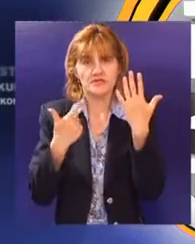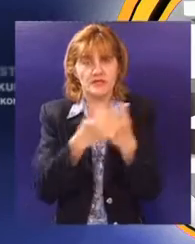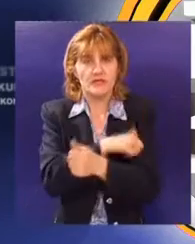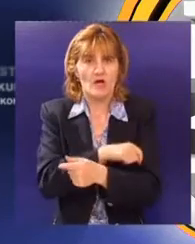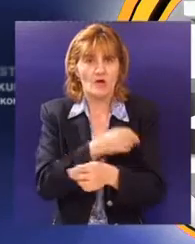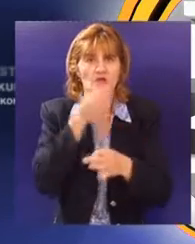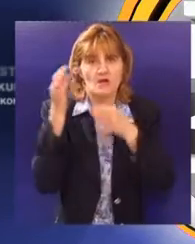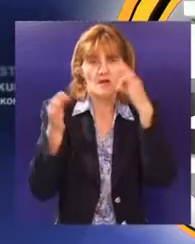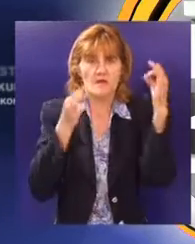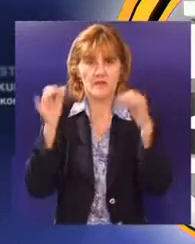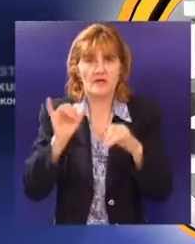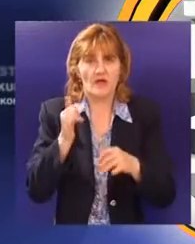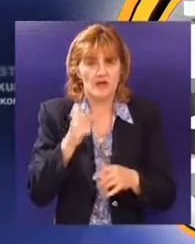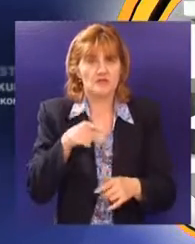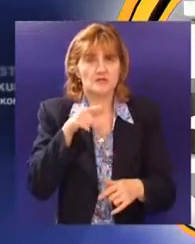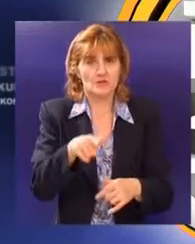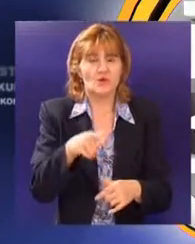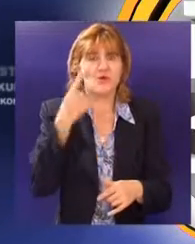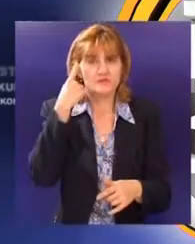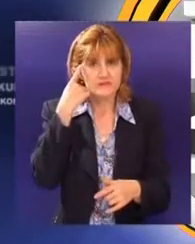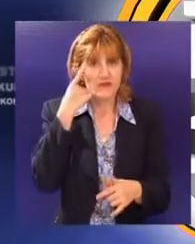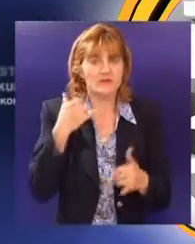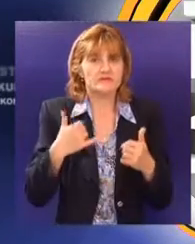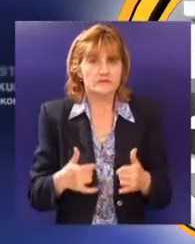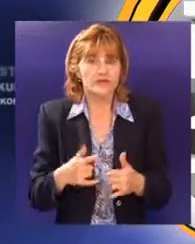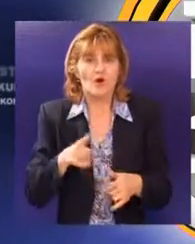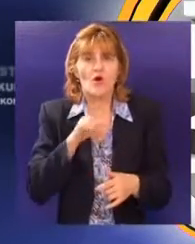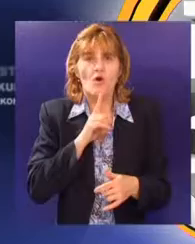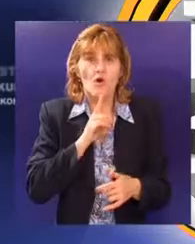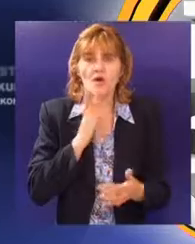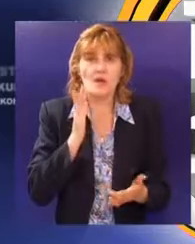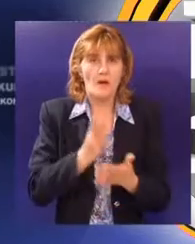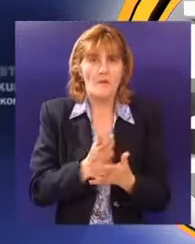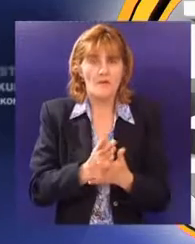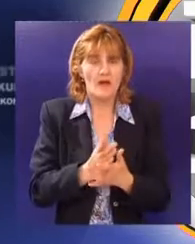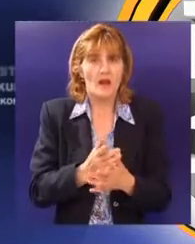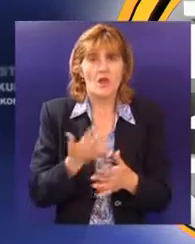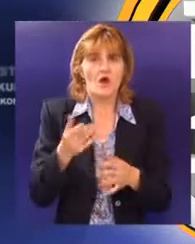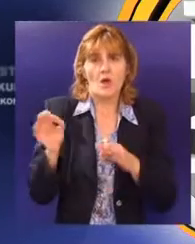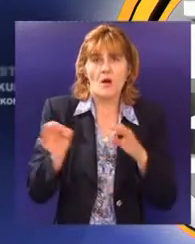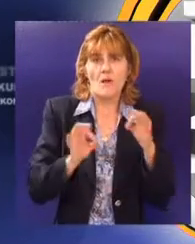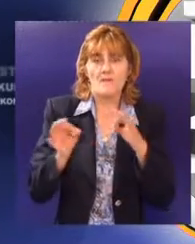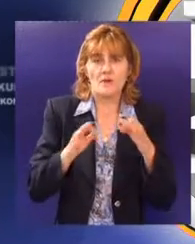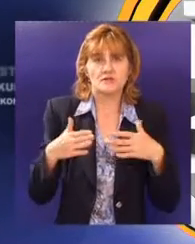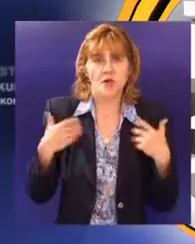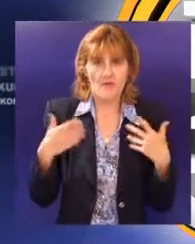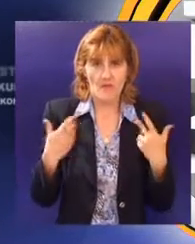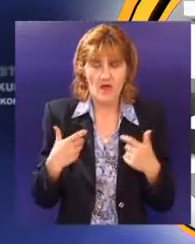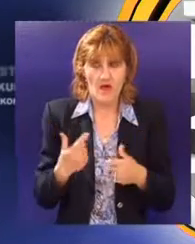to možemo reći da jeste otprilike znamo koje su ti koje je to posto mladih koje